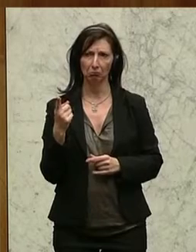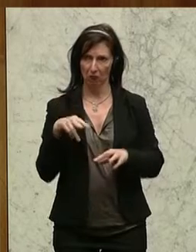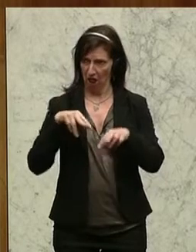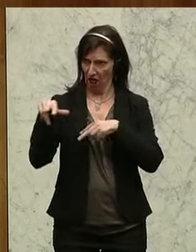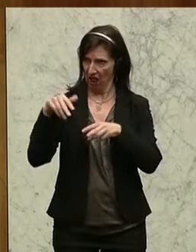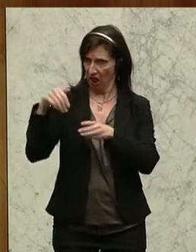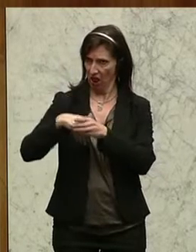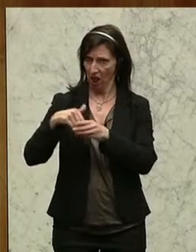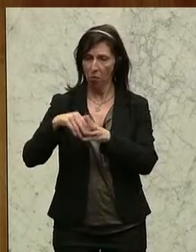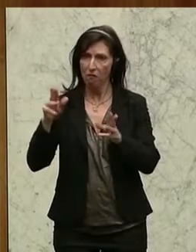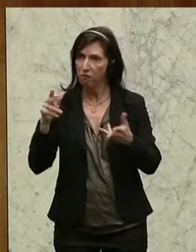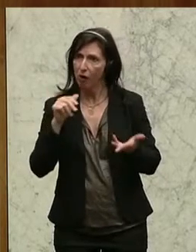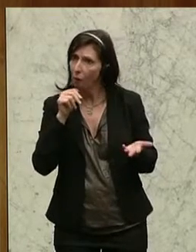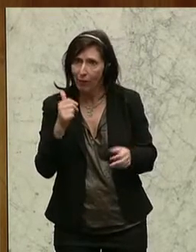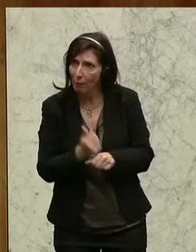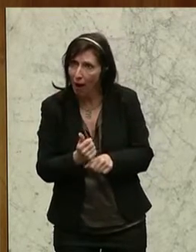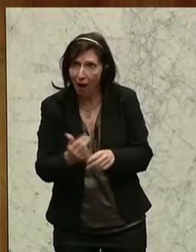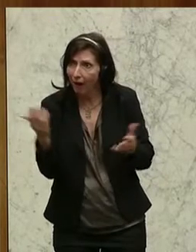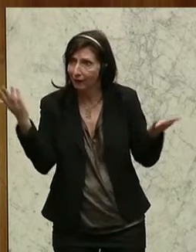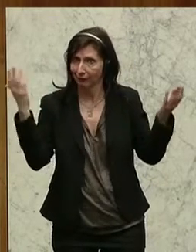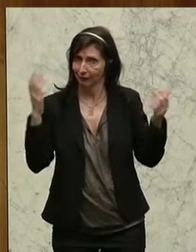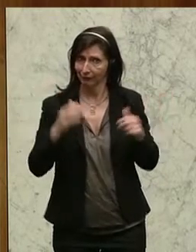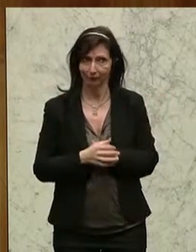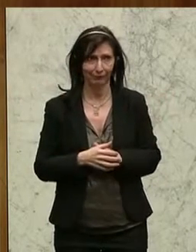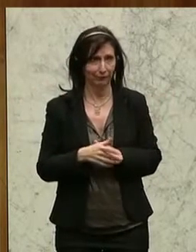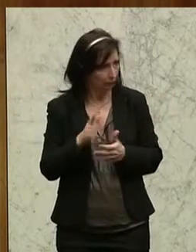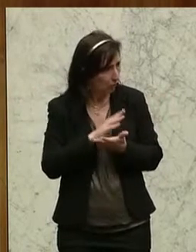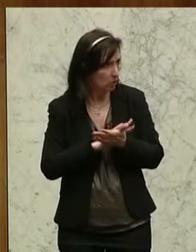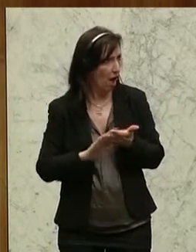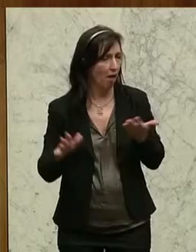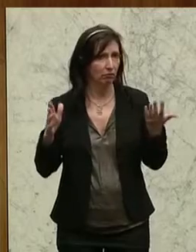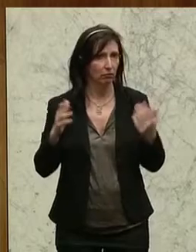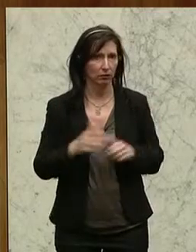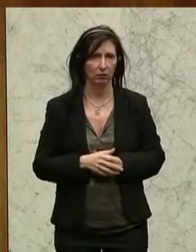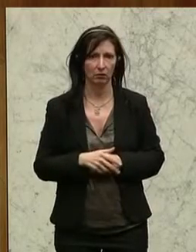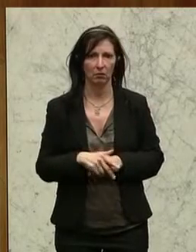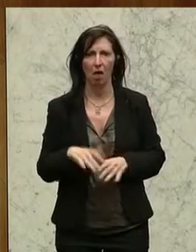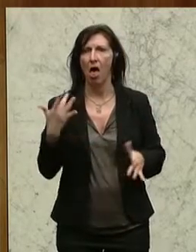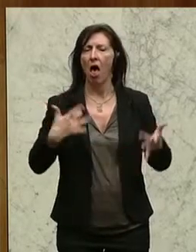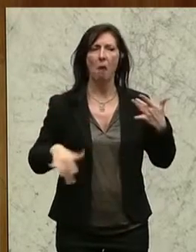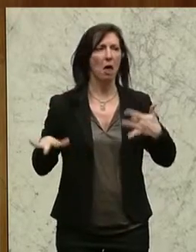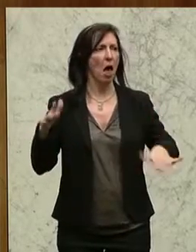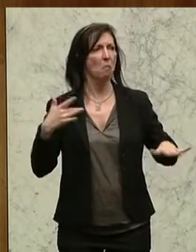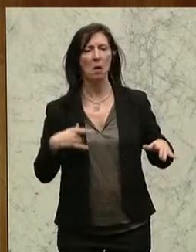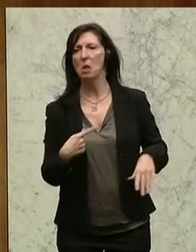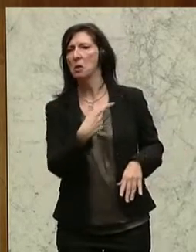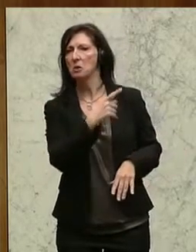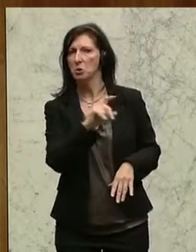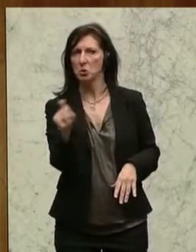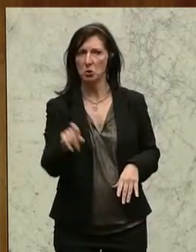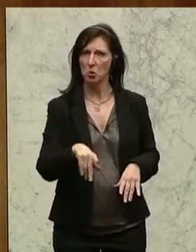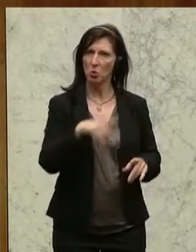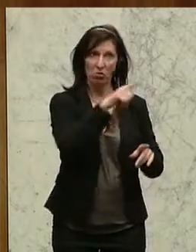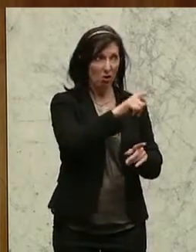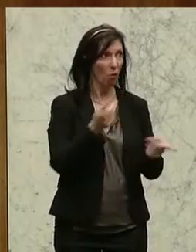Regierung, warum machen Sie es nicht? Ganz einfach. Und immer nur sich abzuputzen und sagen, die sind schuld und die sagen,